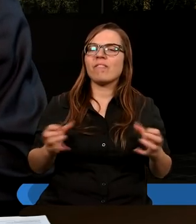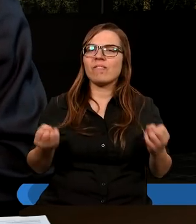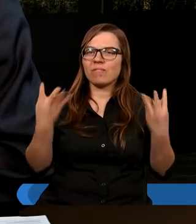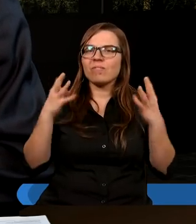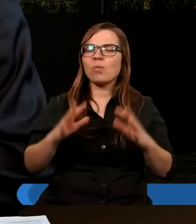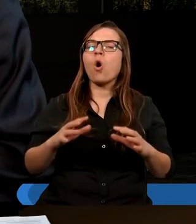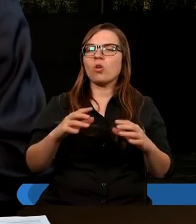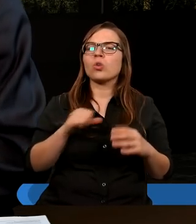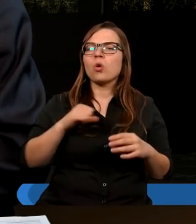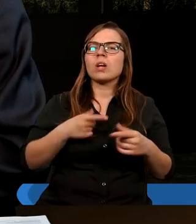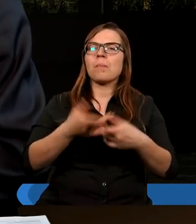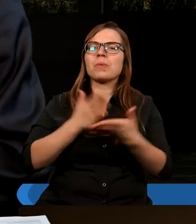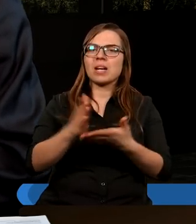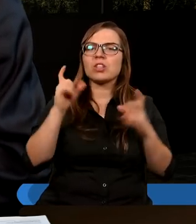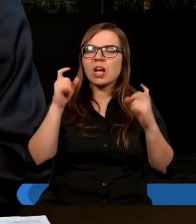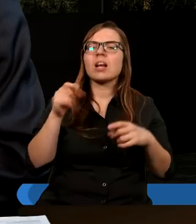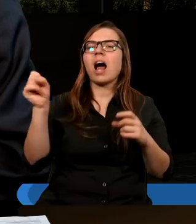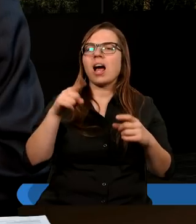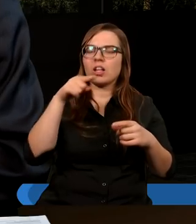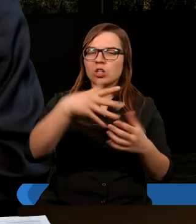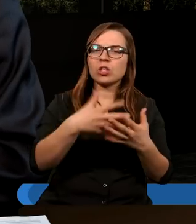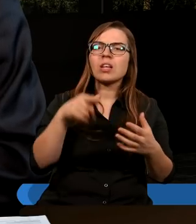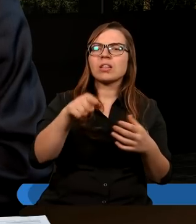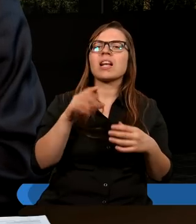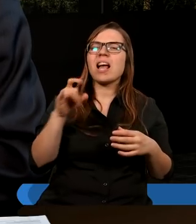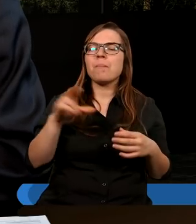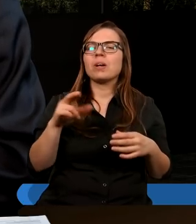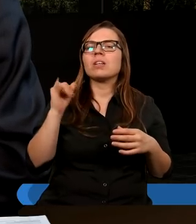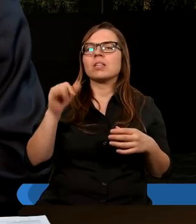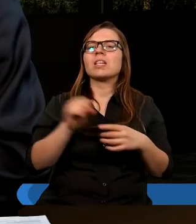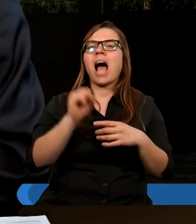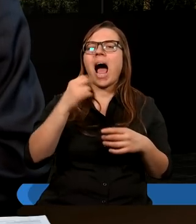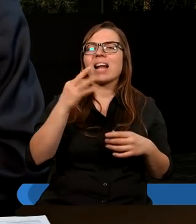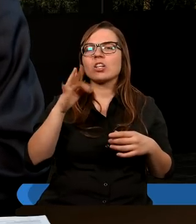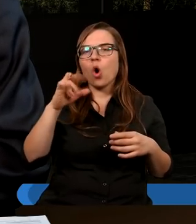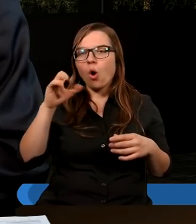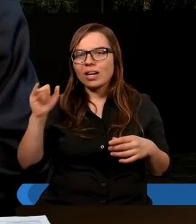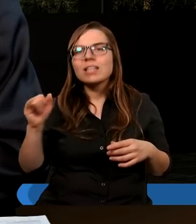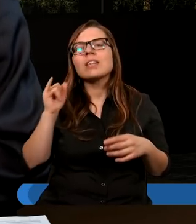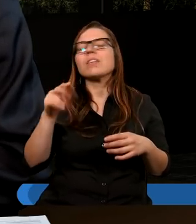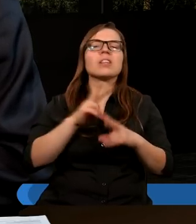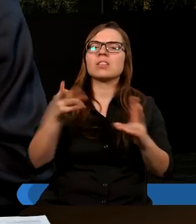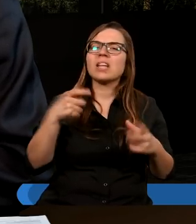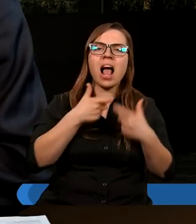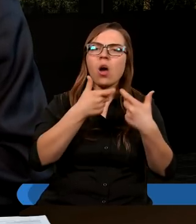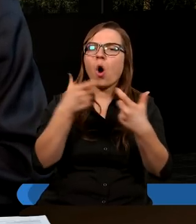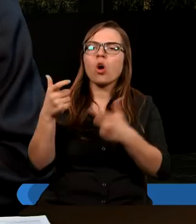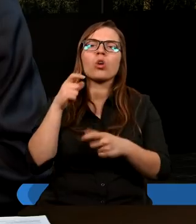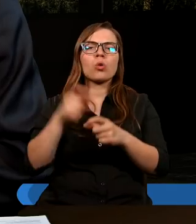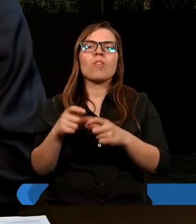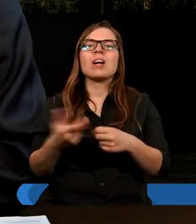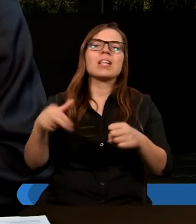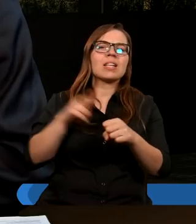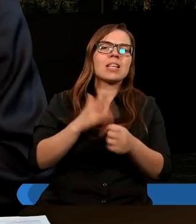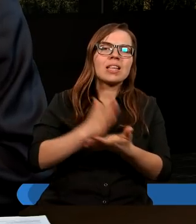powodu Szczepana, dotarli aż do Fenicji, na Cyp i do Antiochi, nikomu nie głosząc słowa